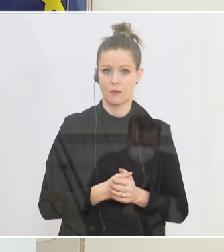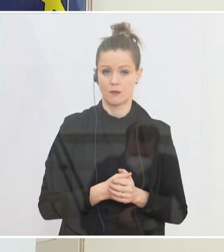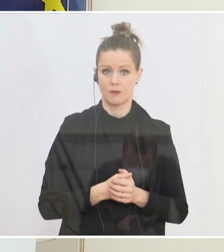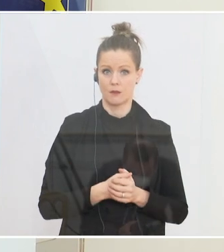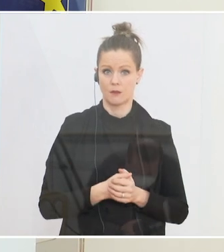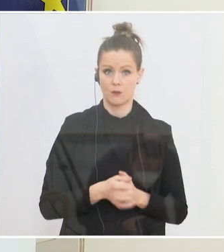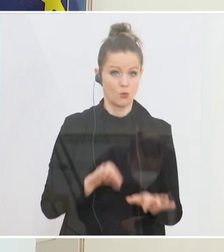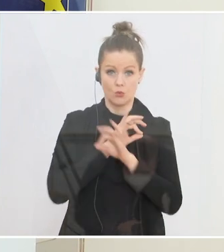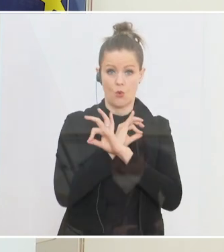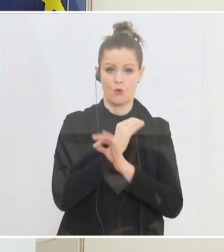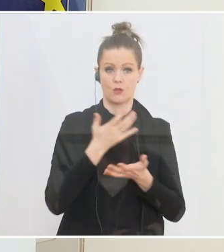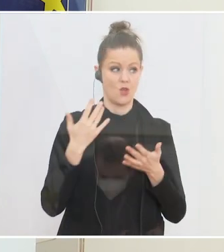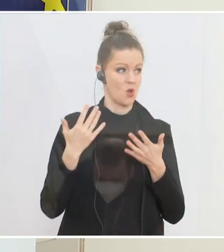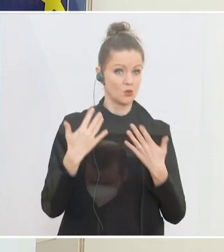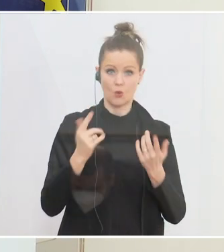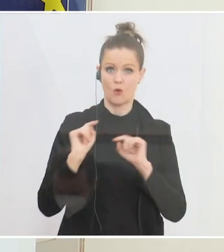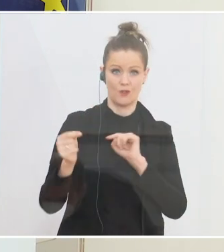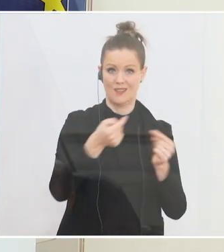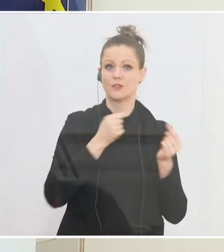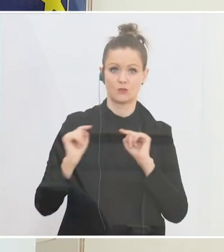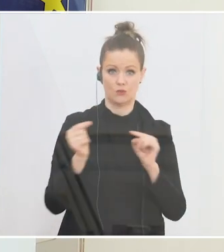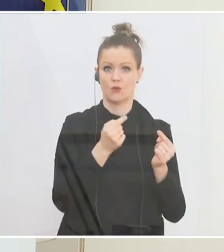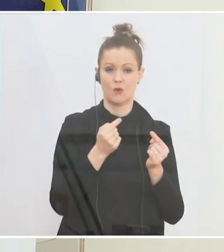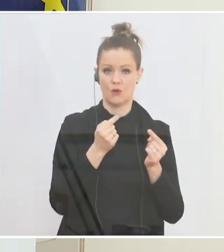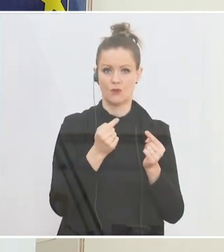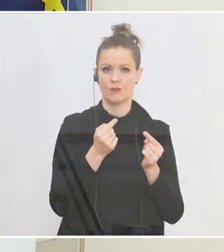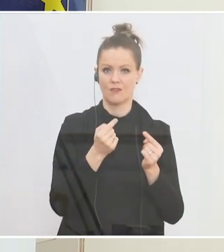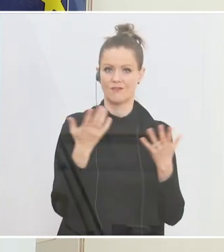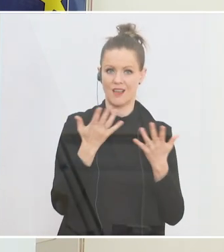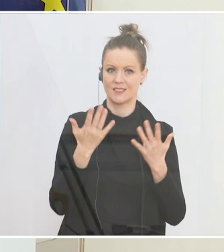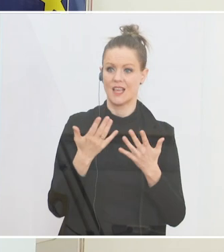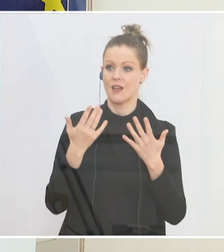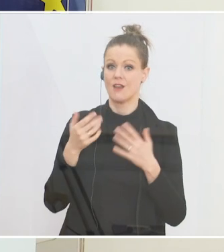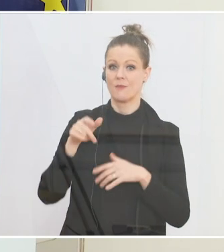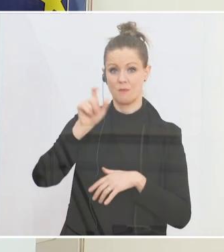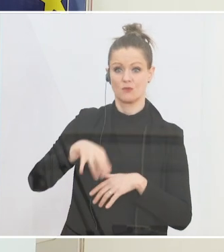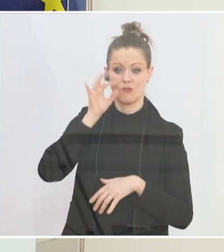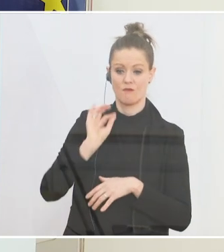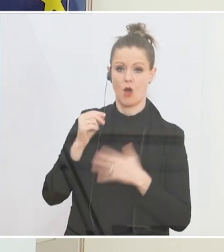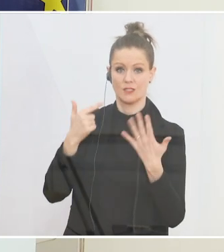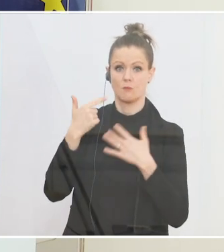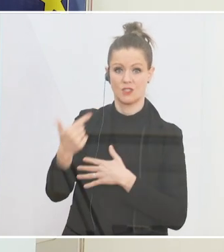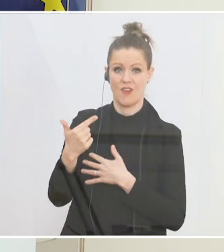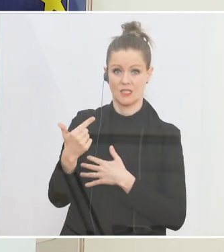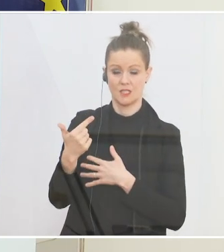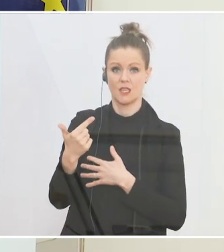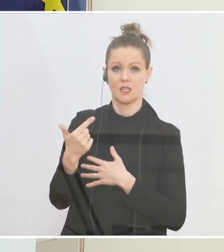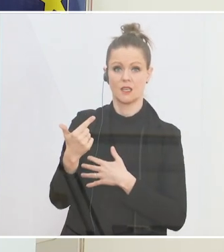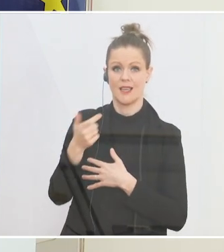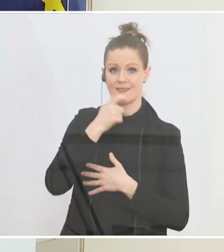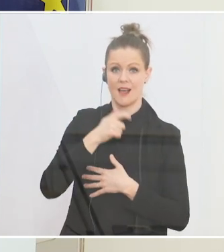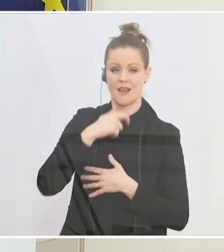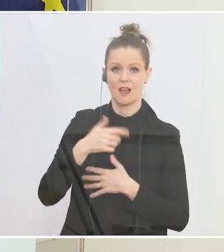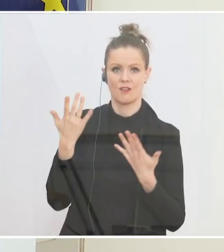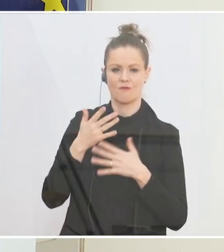hat bei uns ein Fall ausgelöst von einer 27-jährigen jungen Frau, die bei uns im Salzburger Flachgau ihr